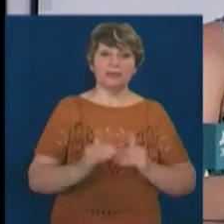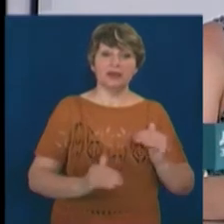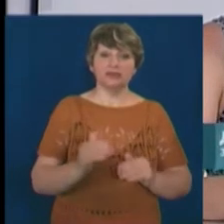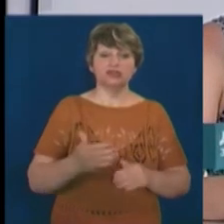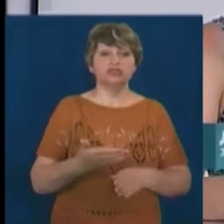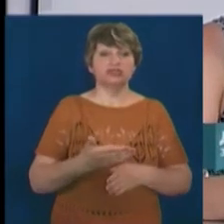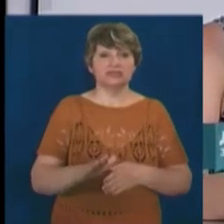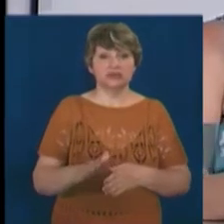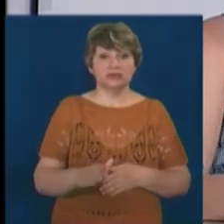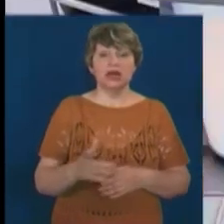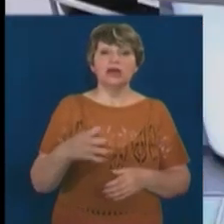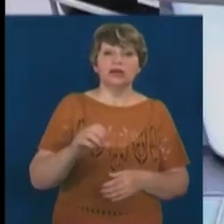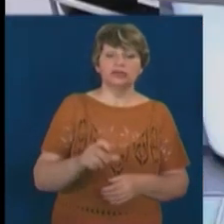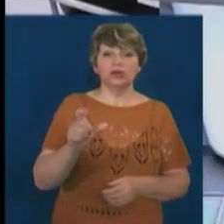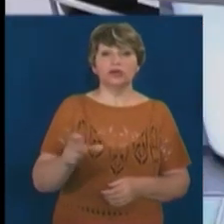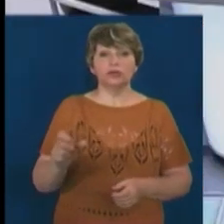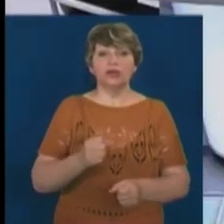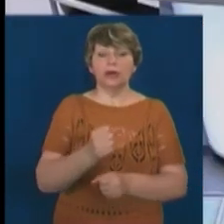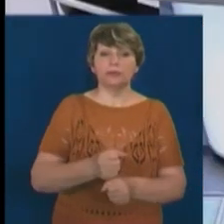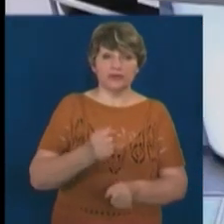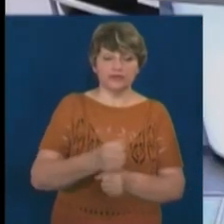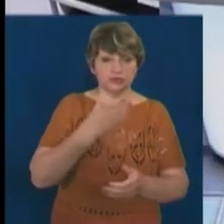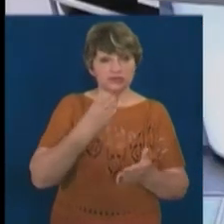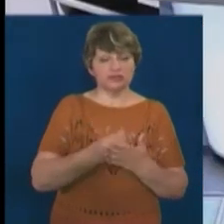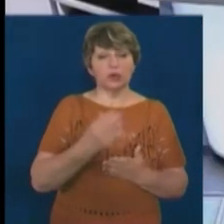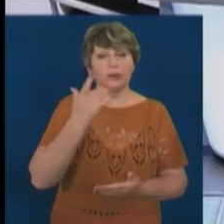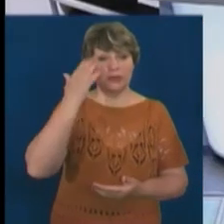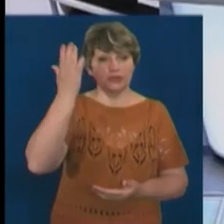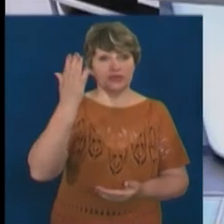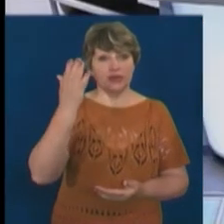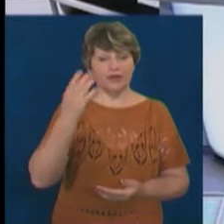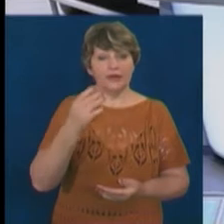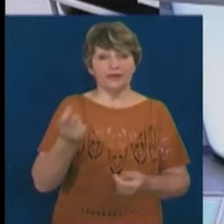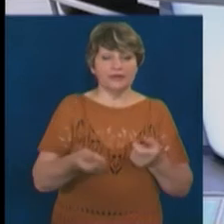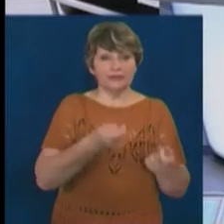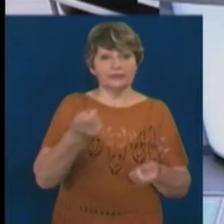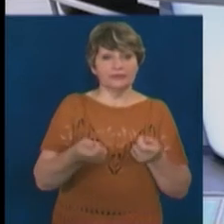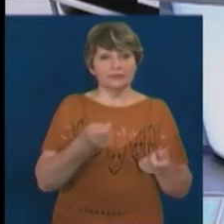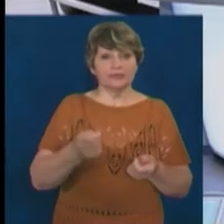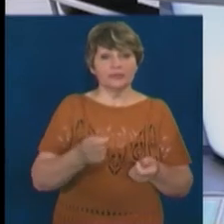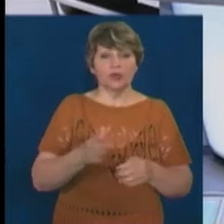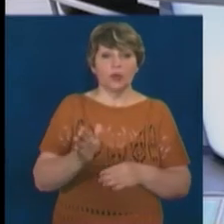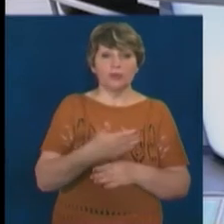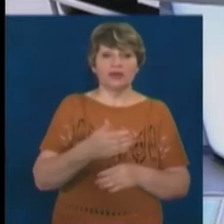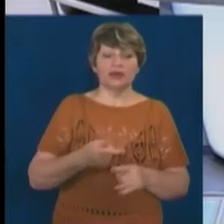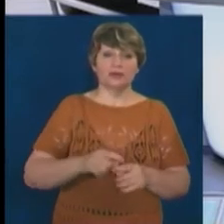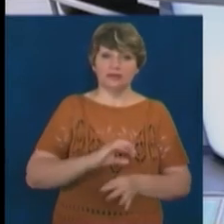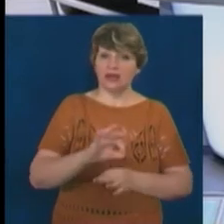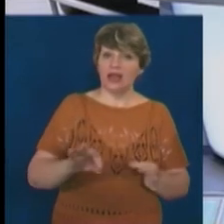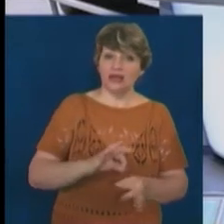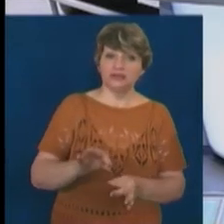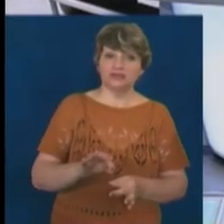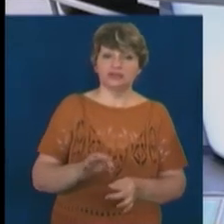частиною, де люди пропрацьовують свою ідею, відшліфовують її від усього зайвого, вчаться азам проєктного